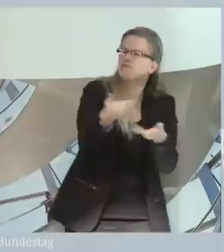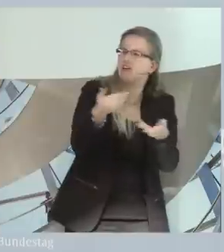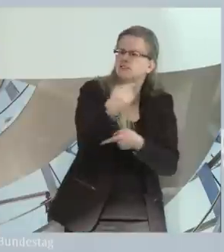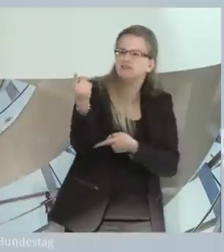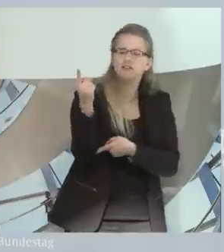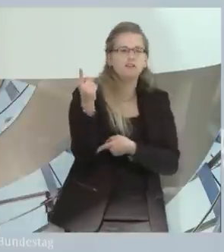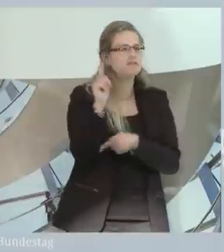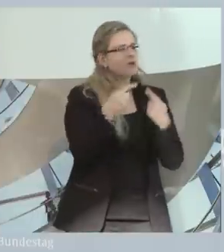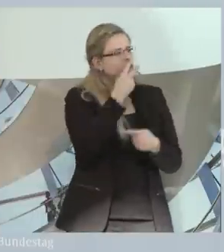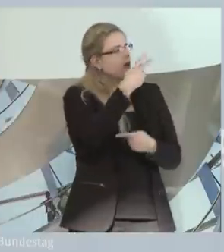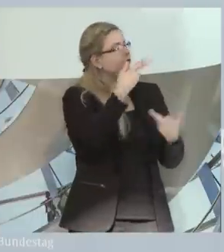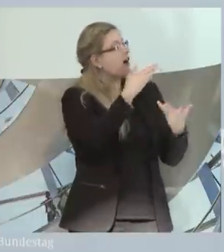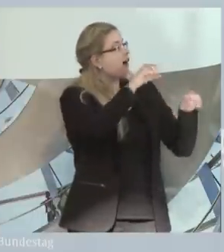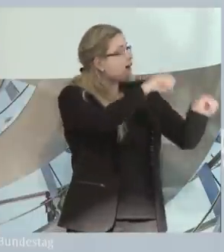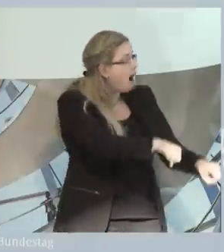was sie können.